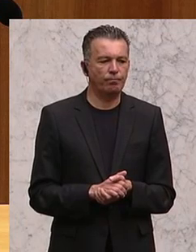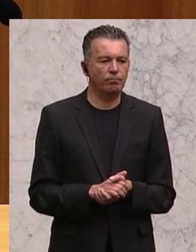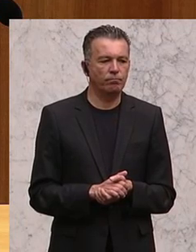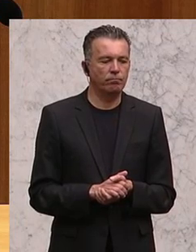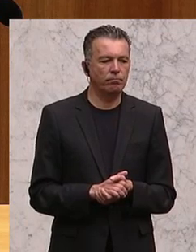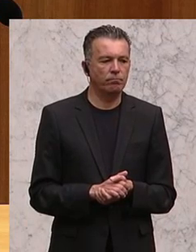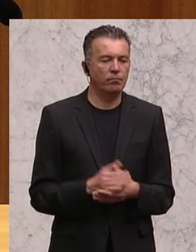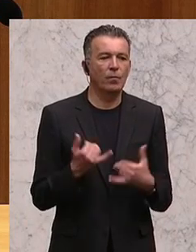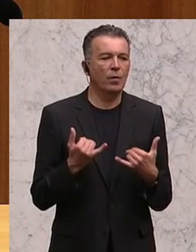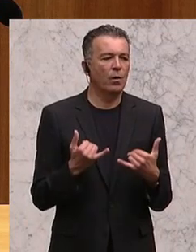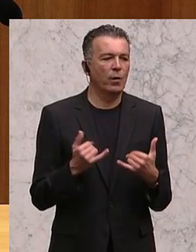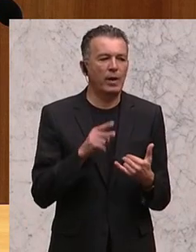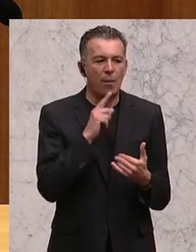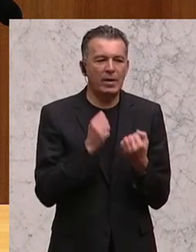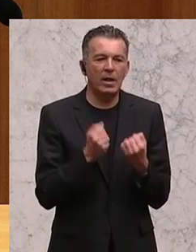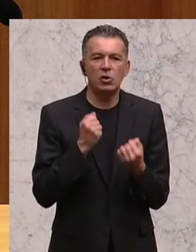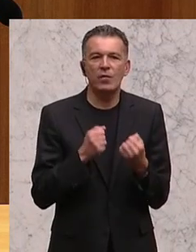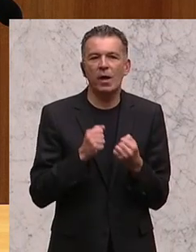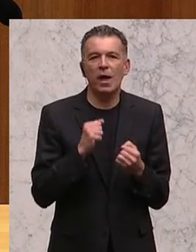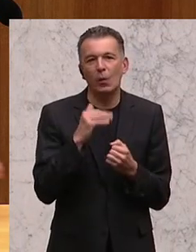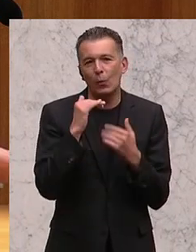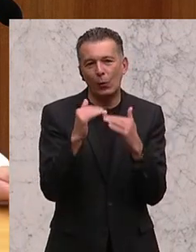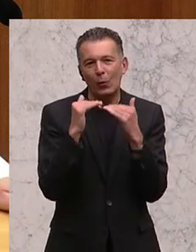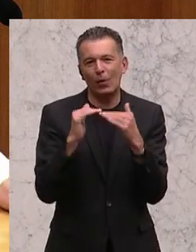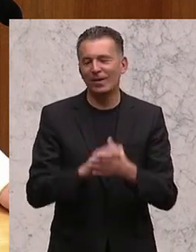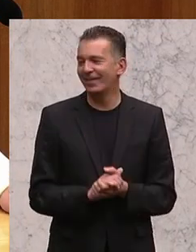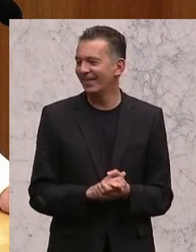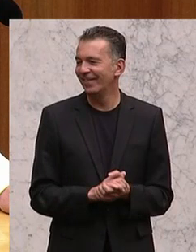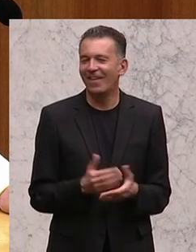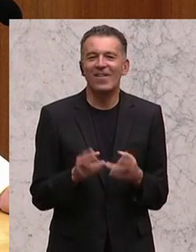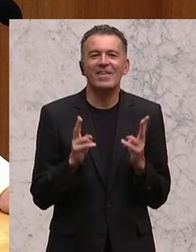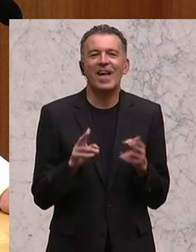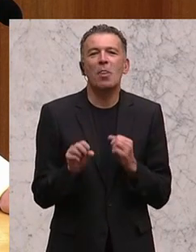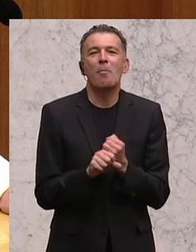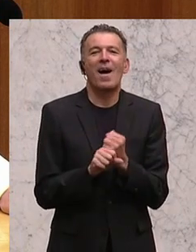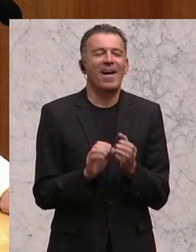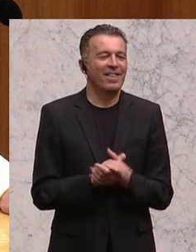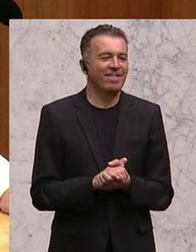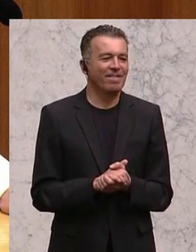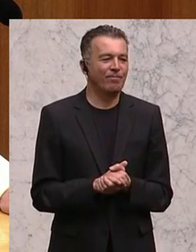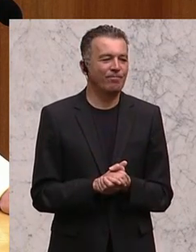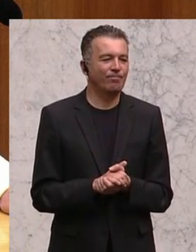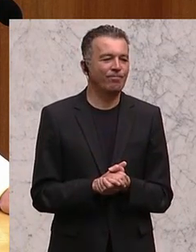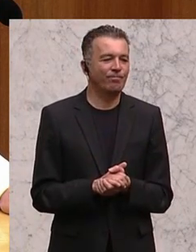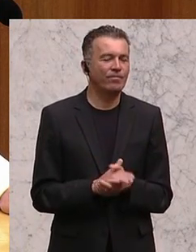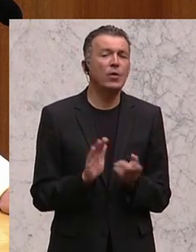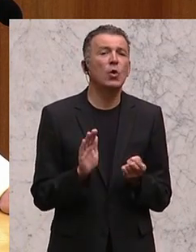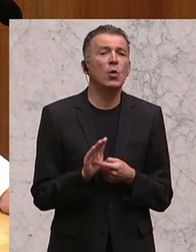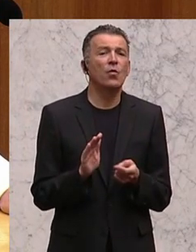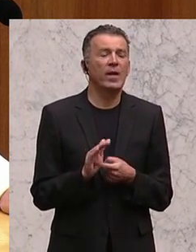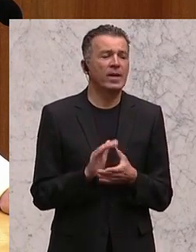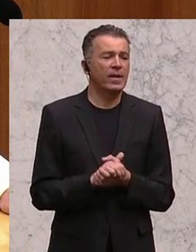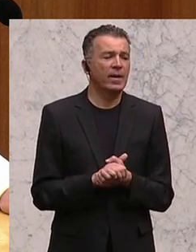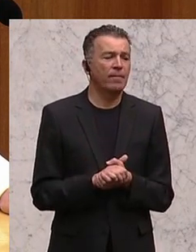Also gut, ich habe heute ein bisschen Schwierigkeiten beim Sprechen. Aber was kann man tun für die Zukunft? Ich glaube, das ist ganz notwendig,